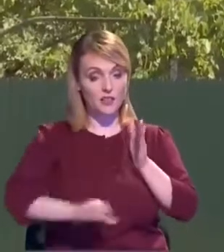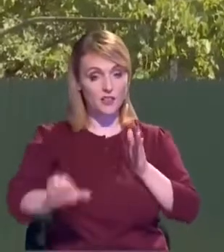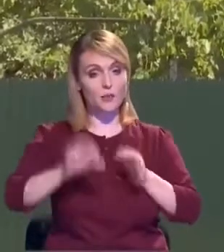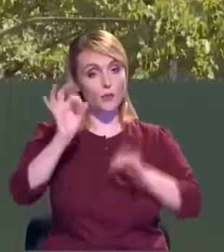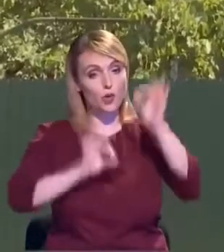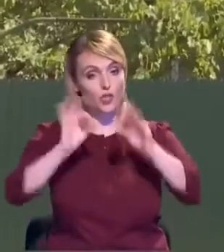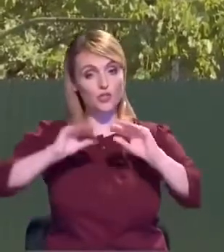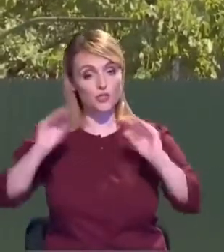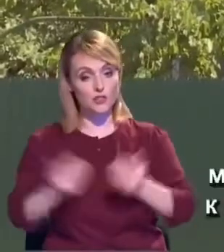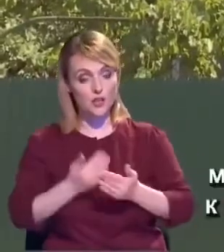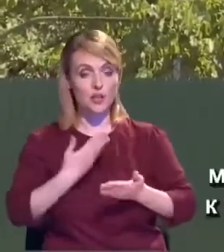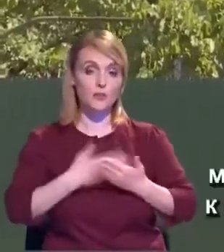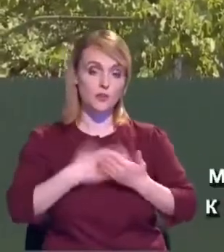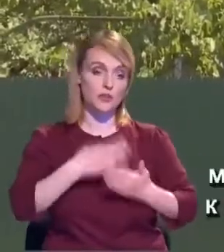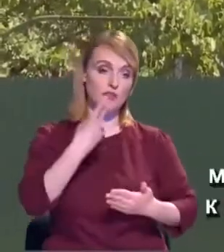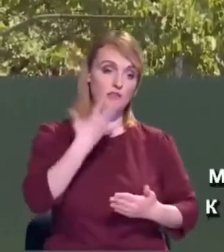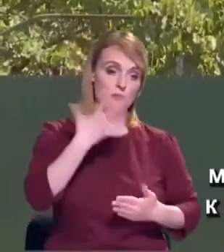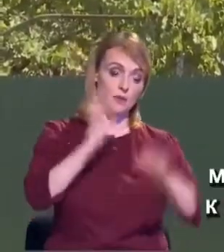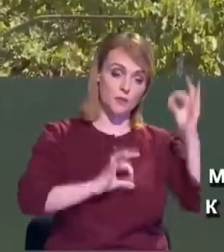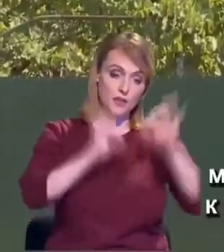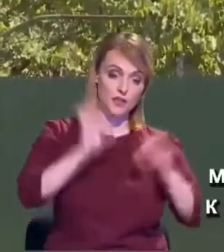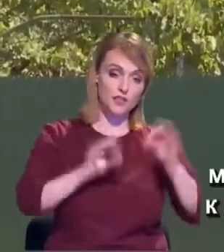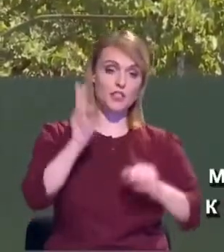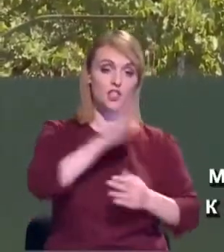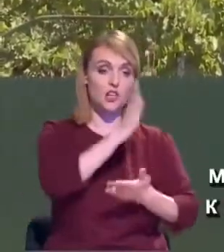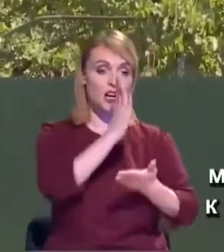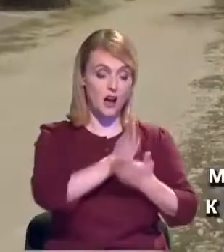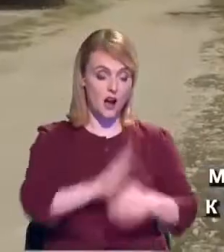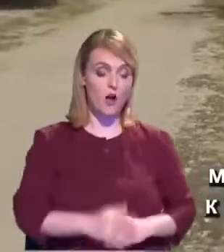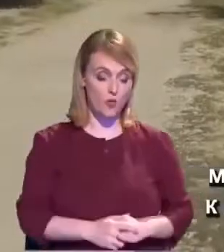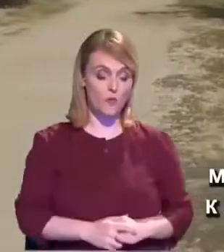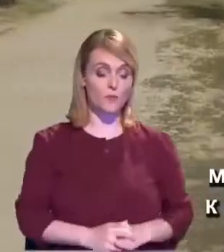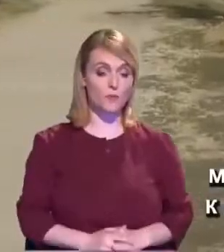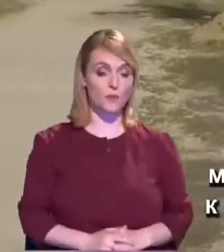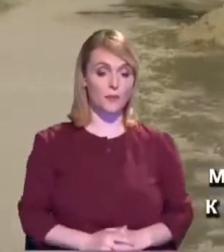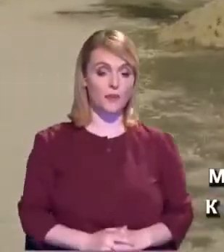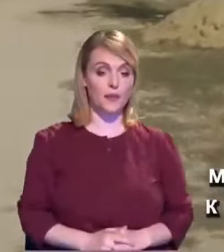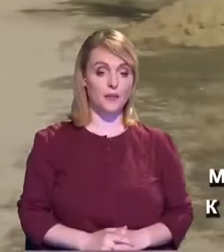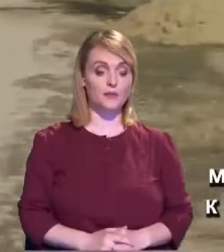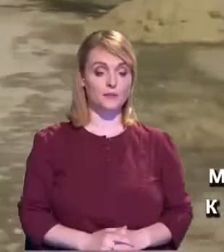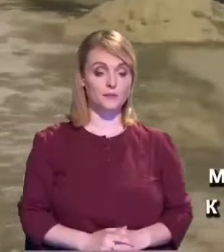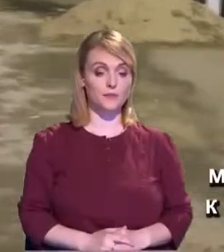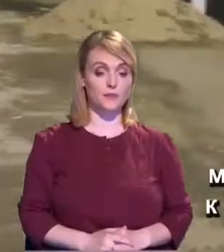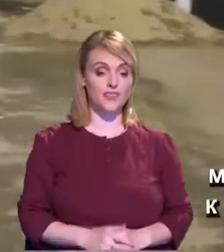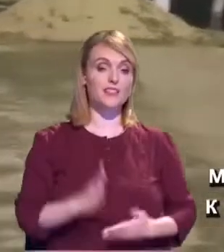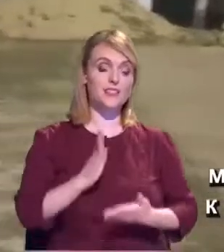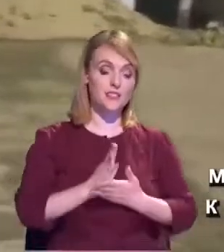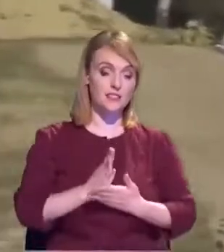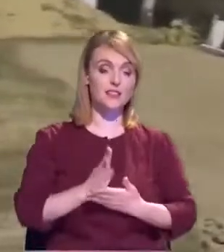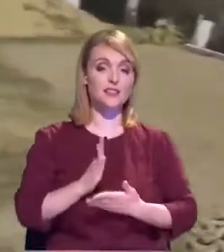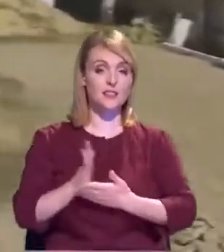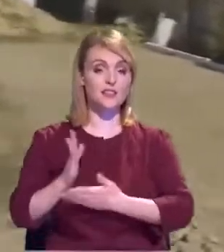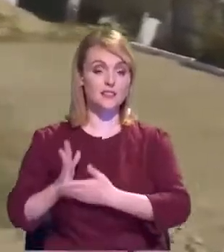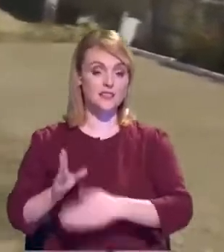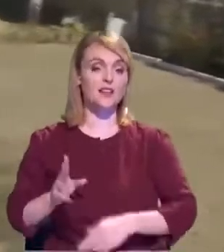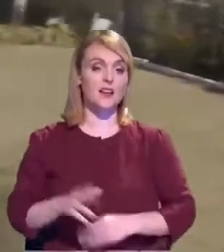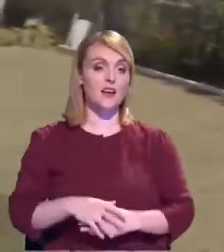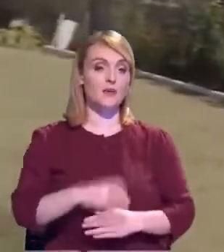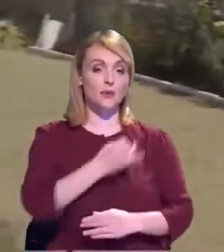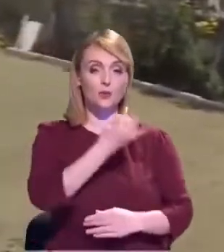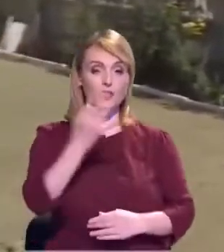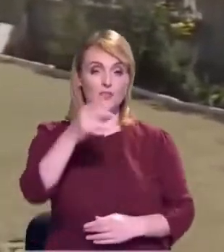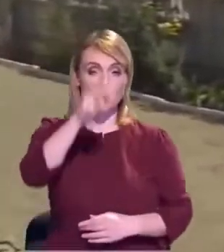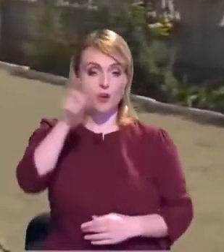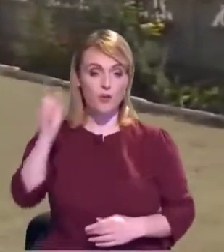mai mic, în jur de 25 dintre acei care sunt conectați deja la apă. Sunt niște incomodități pentru unele persoane, deoarece